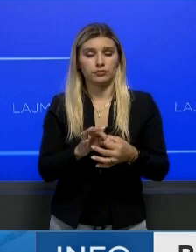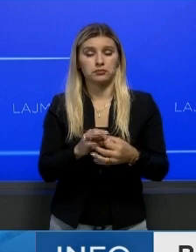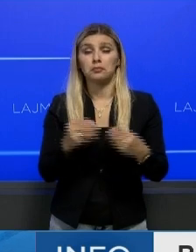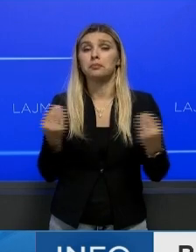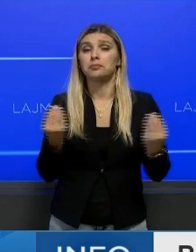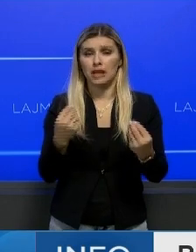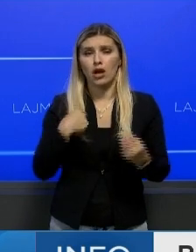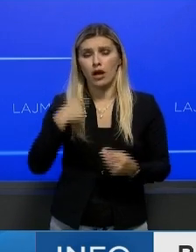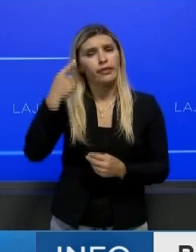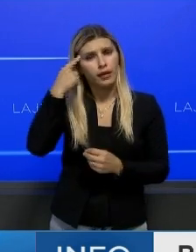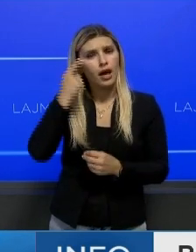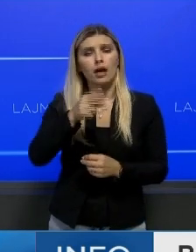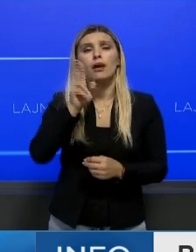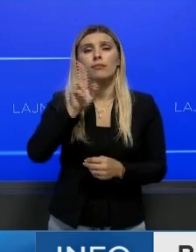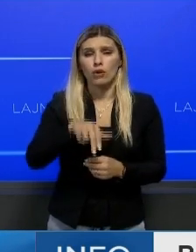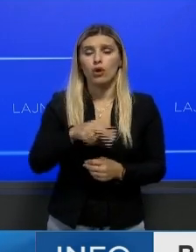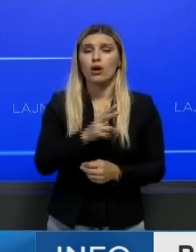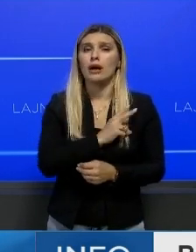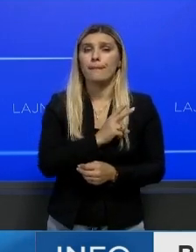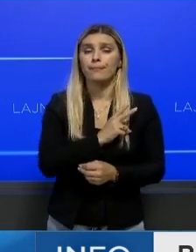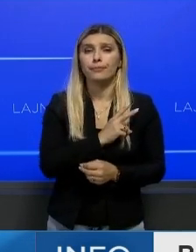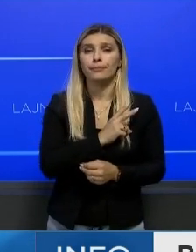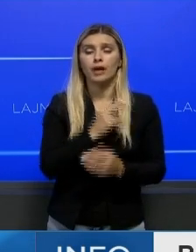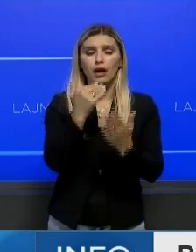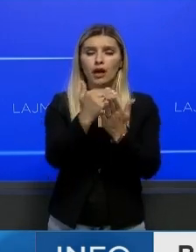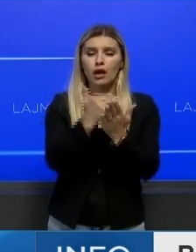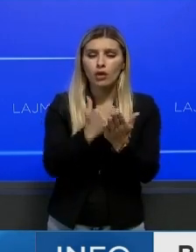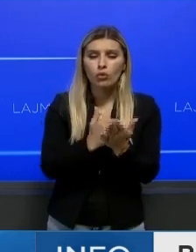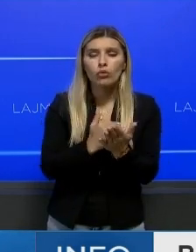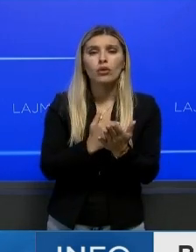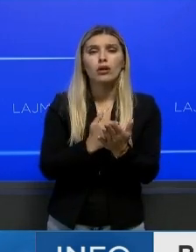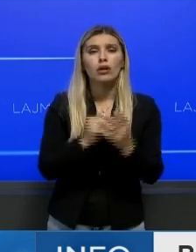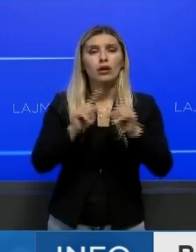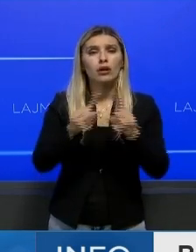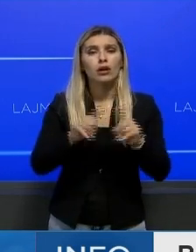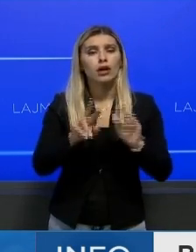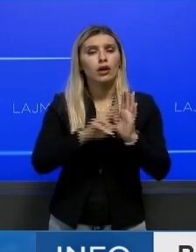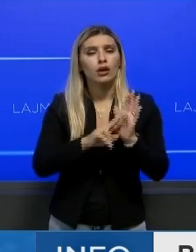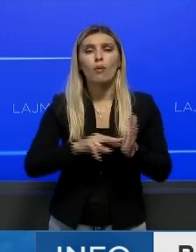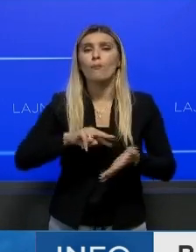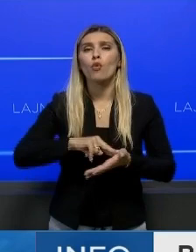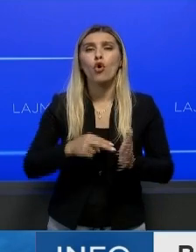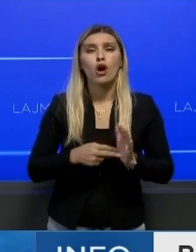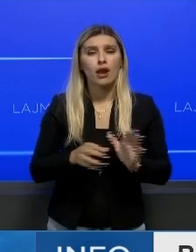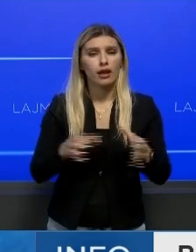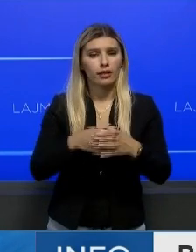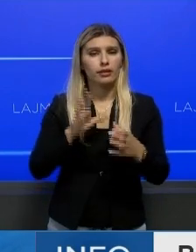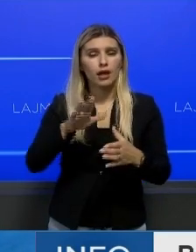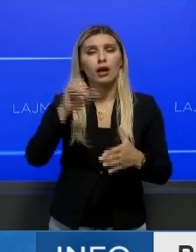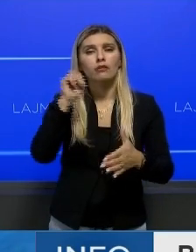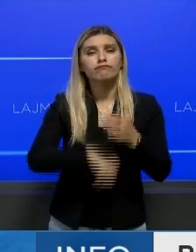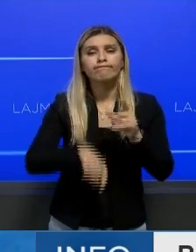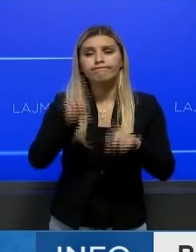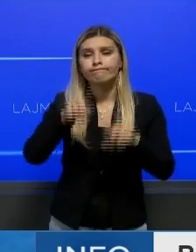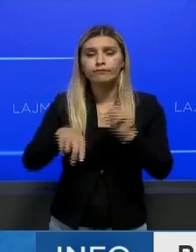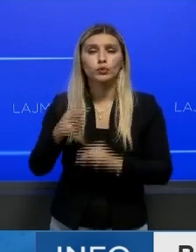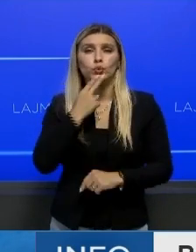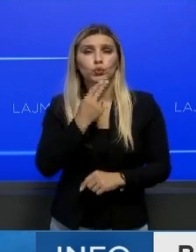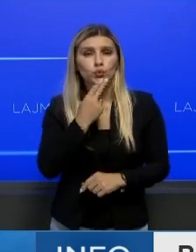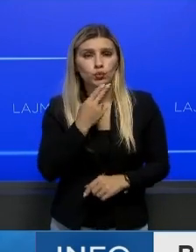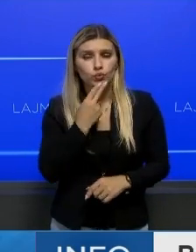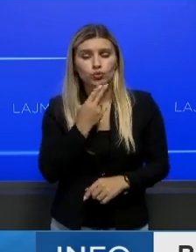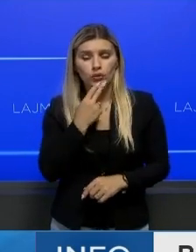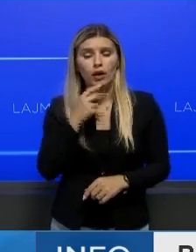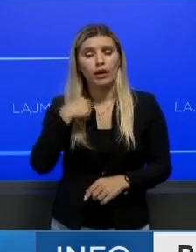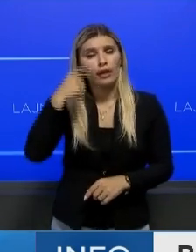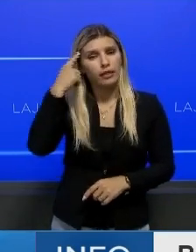edhe pse edim që ka disa kufizime politike nga disa aleatë dhe edim që kuj është